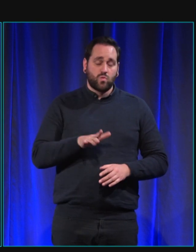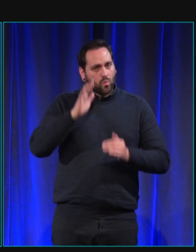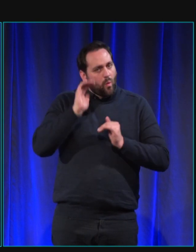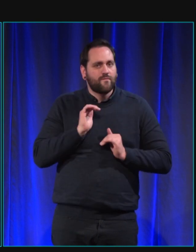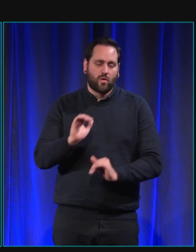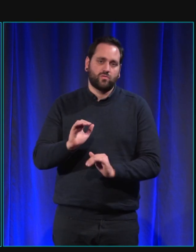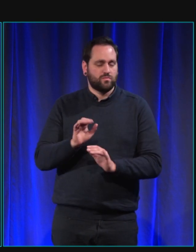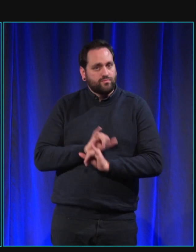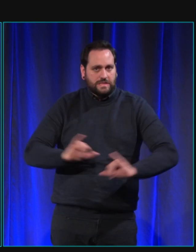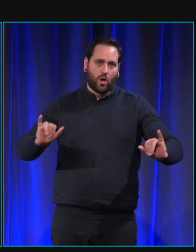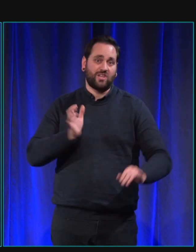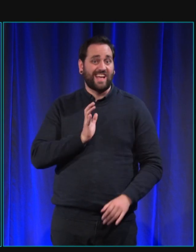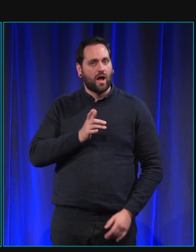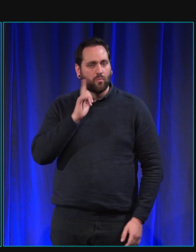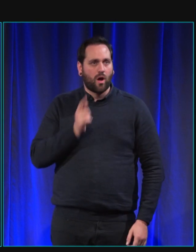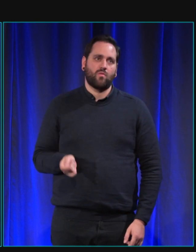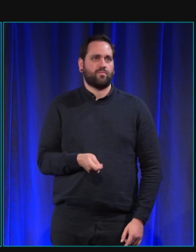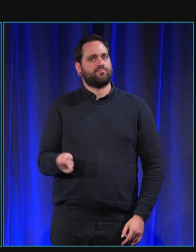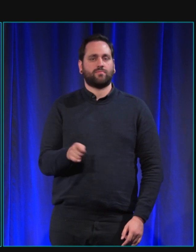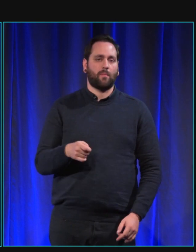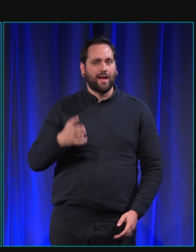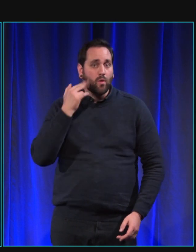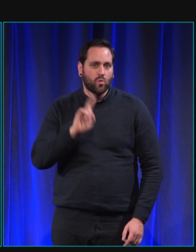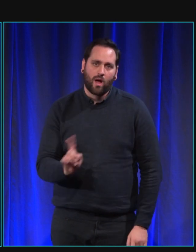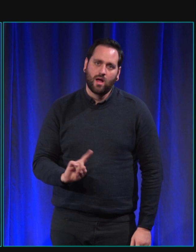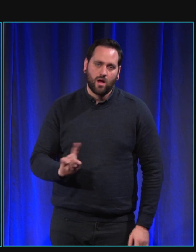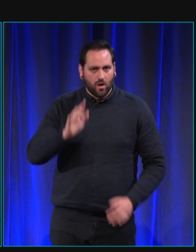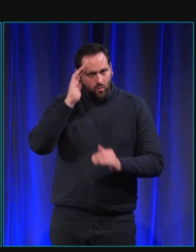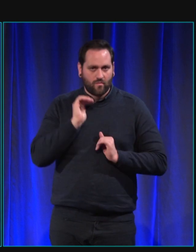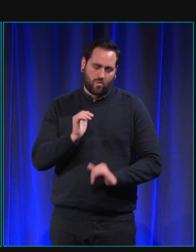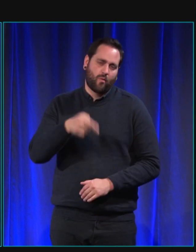parce qu'on n'a pas trop le choix non plus. Et puis,